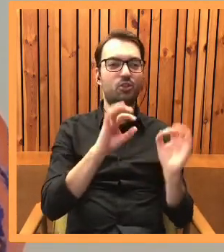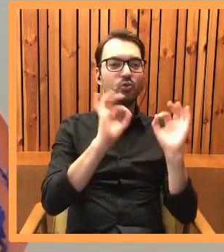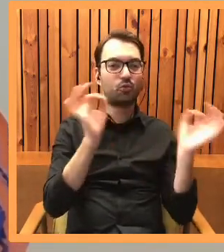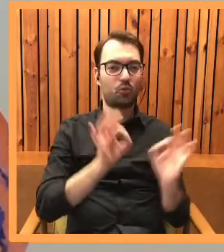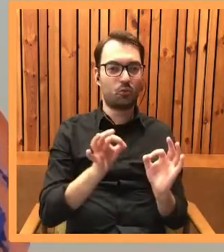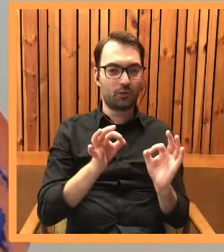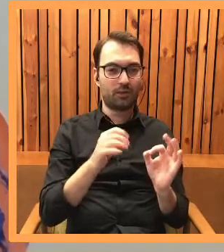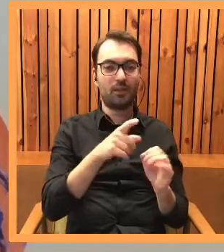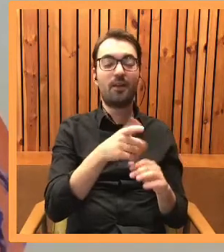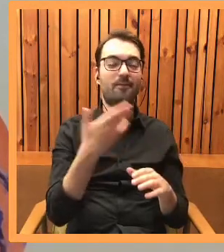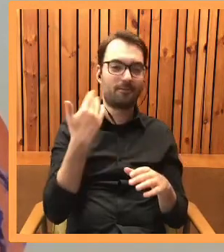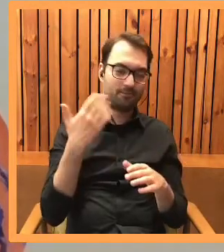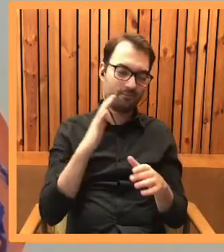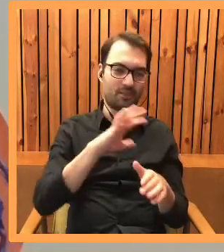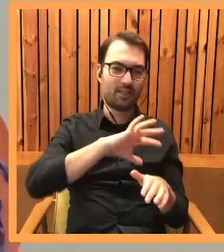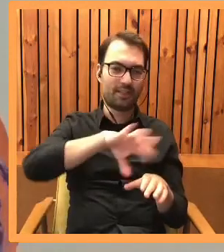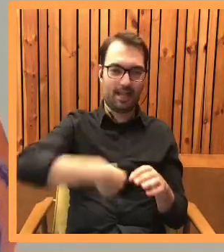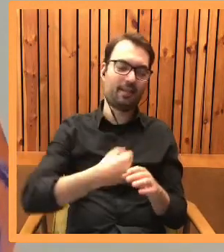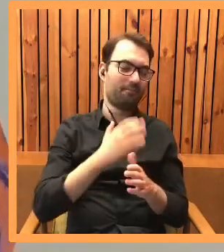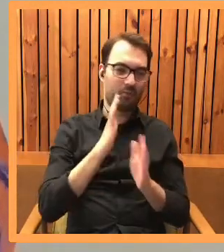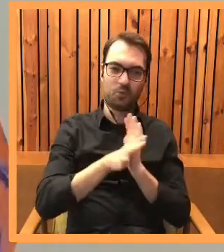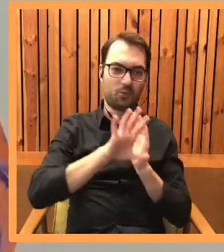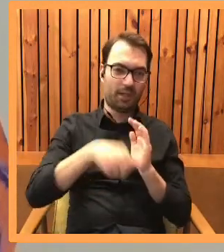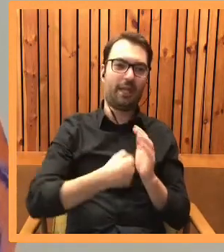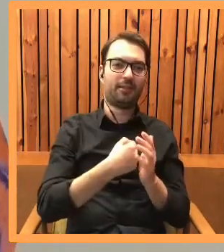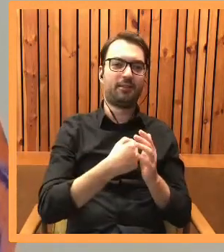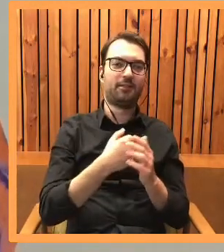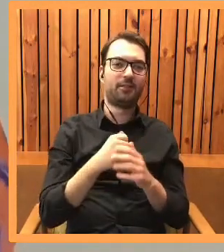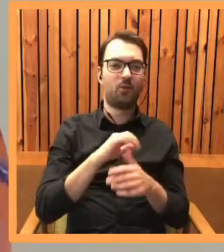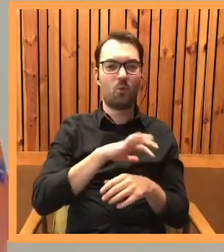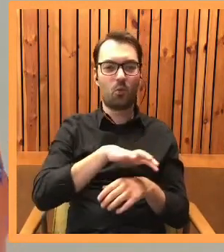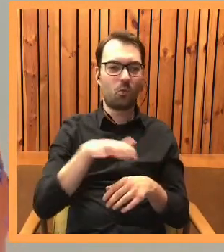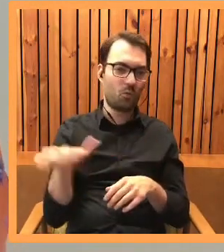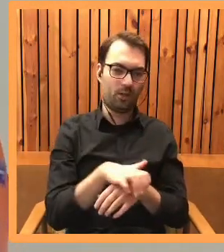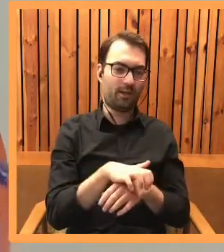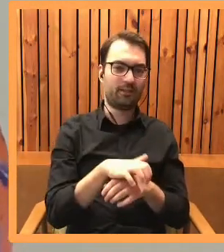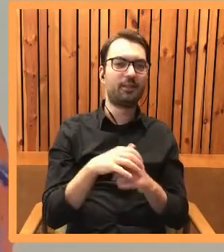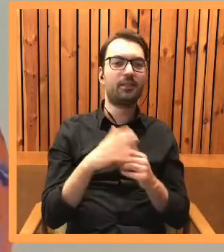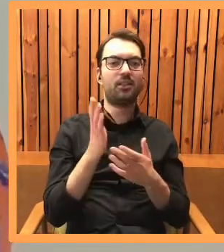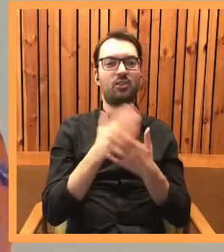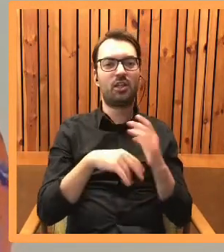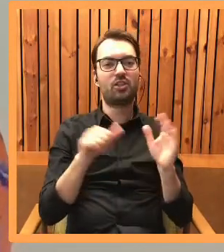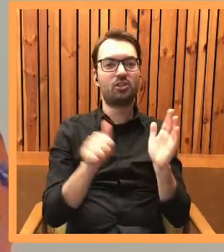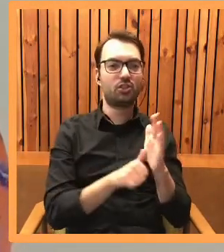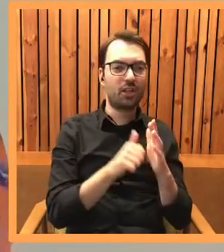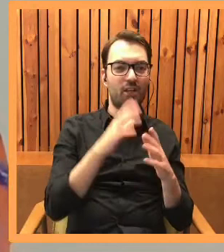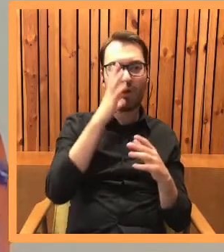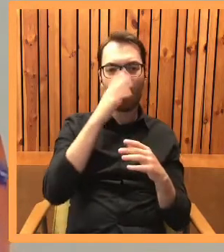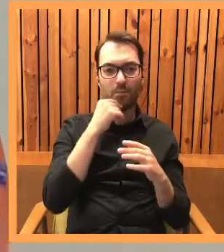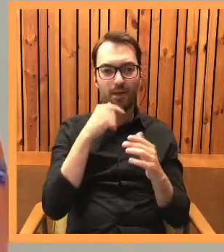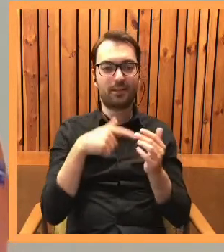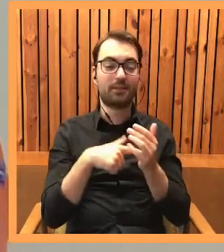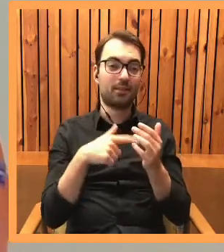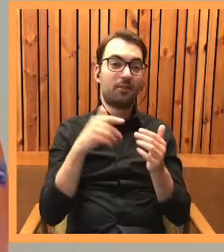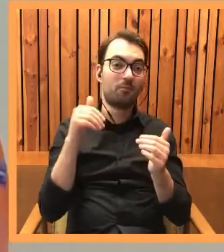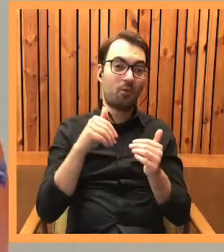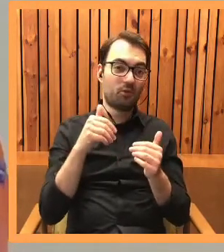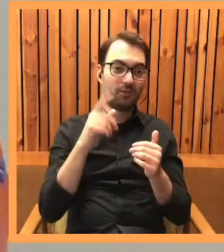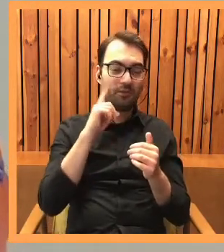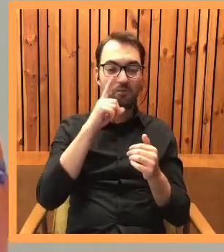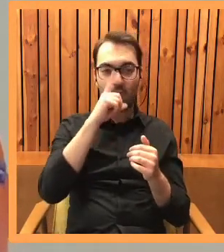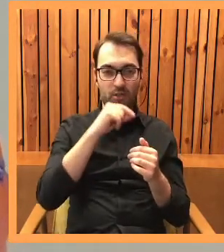wcześniej kradł bezczelnie. I że część tych obrazów czy rzeźb może być zaginionymi do dzisiaj